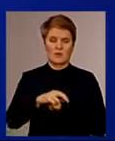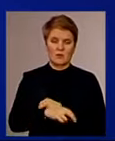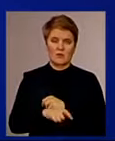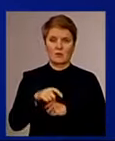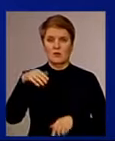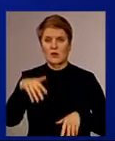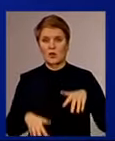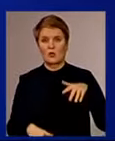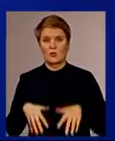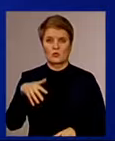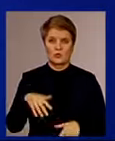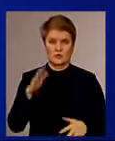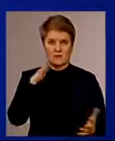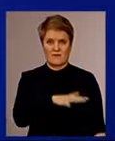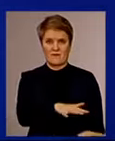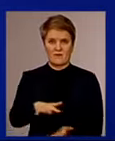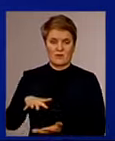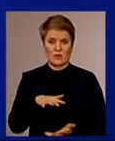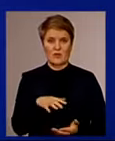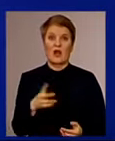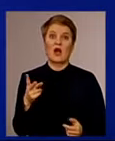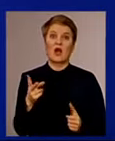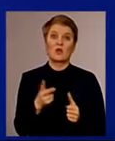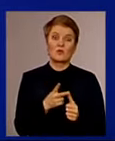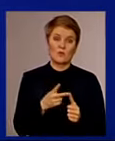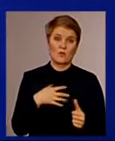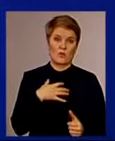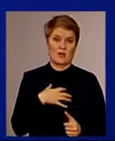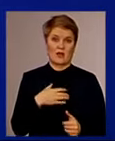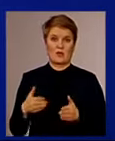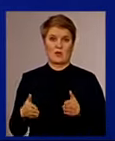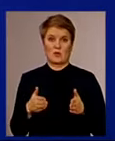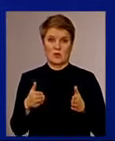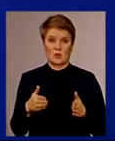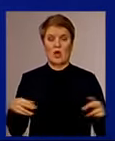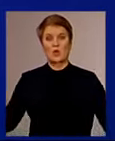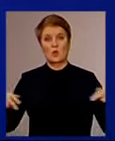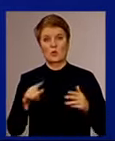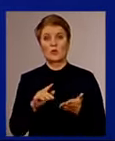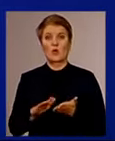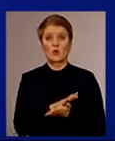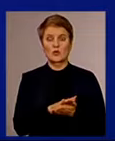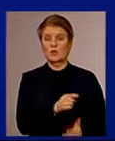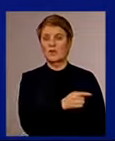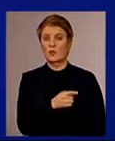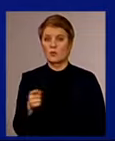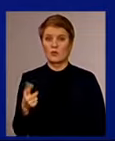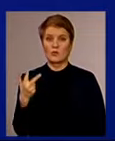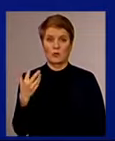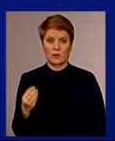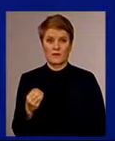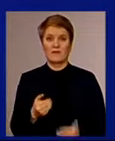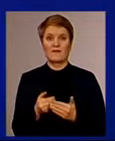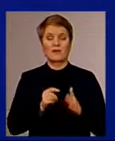Хоча другорядні дороги, міжквартальні проїзди та тротуари мали б розчистити впродовж трьох-чотирьох днів від початку снігопаду, так